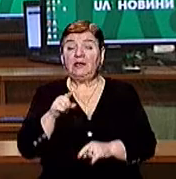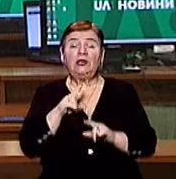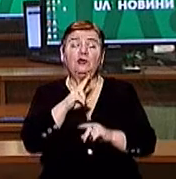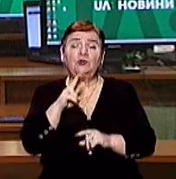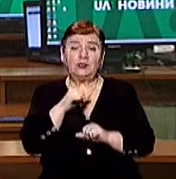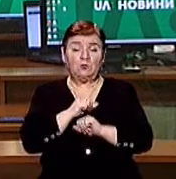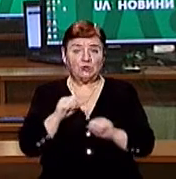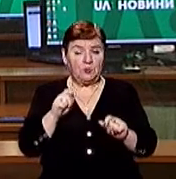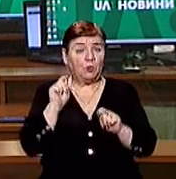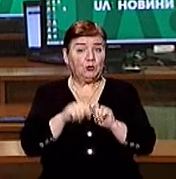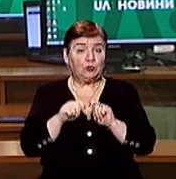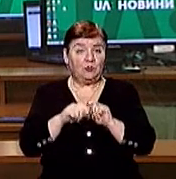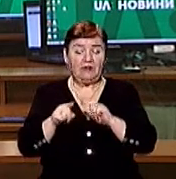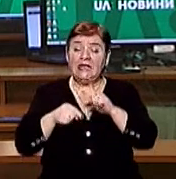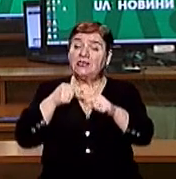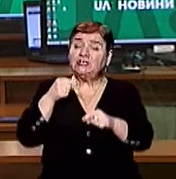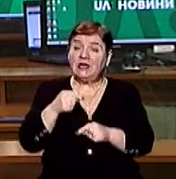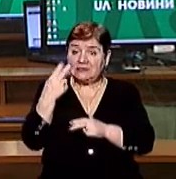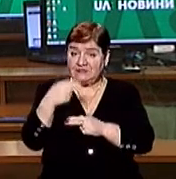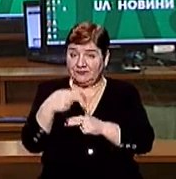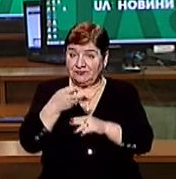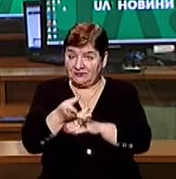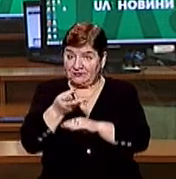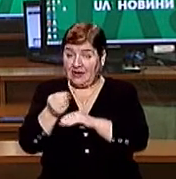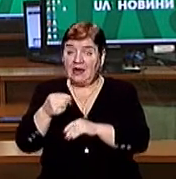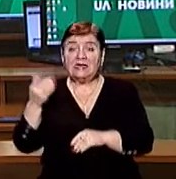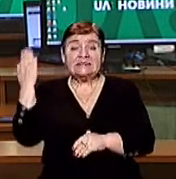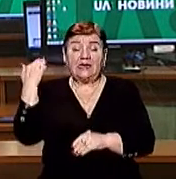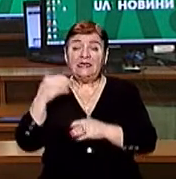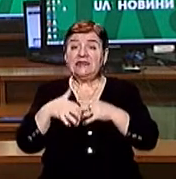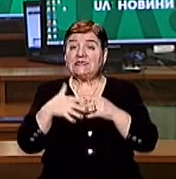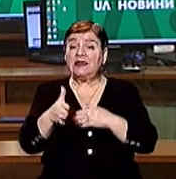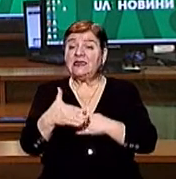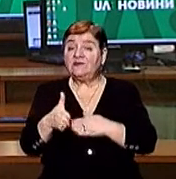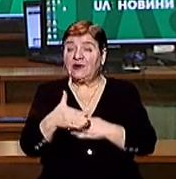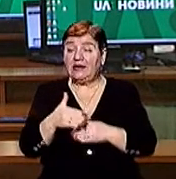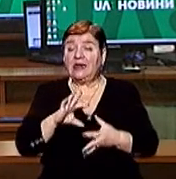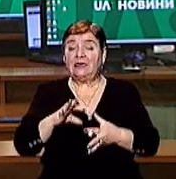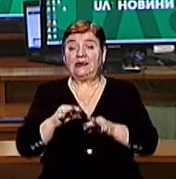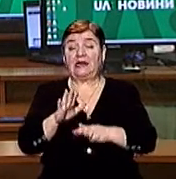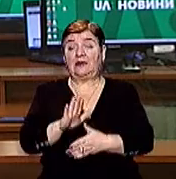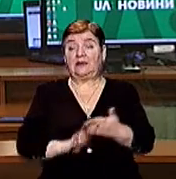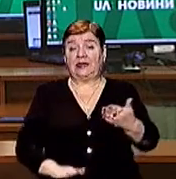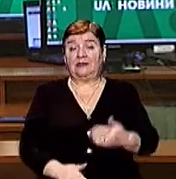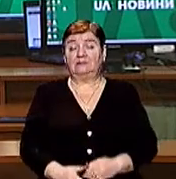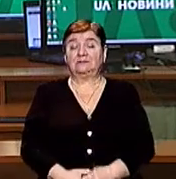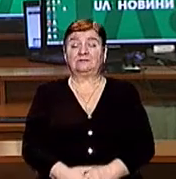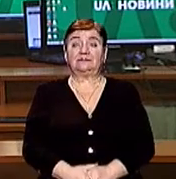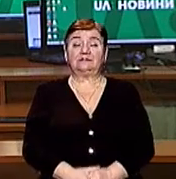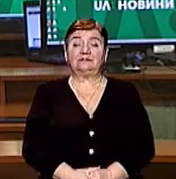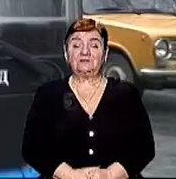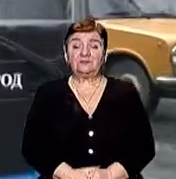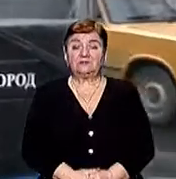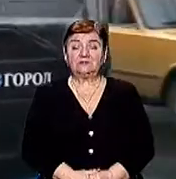ніхто не може проконтролювати сплату через валідатори біля середніх та задніх дверей в автобусі Деталі дізнавалися наші кореспонденти